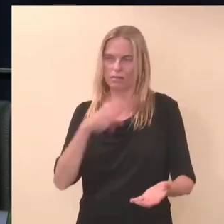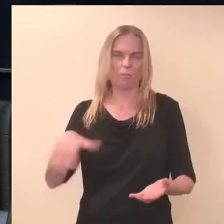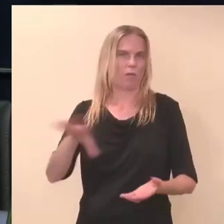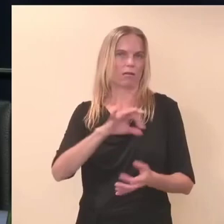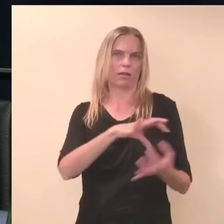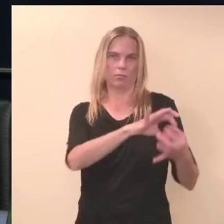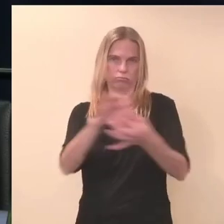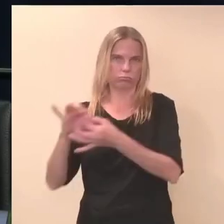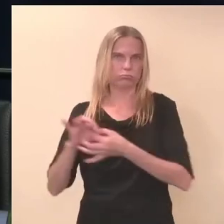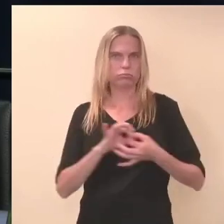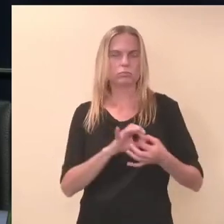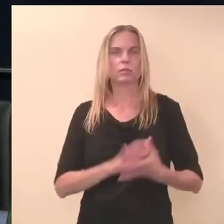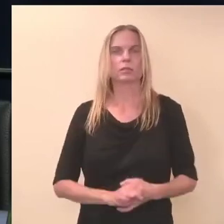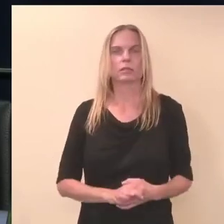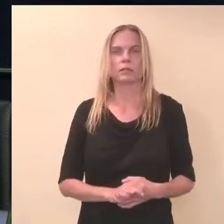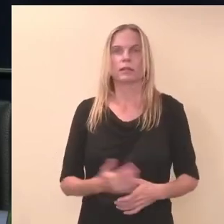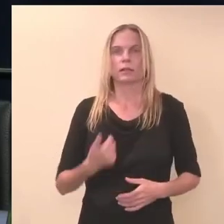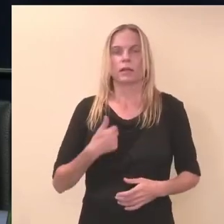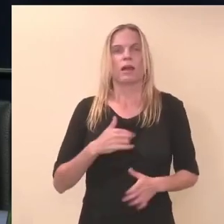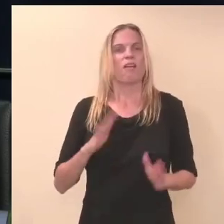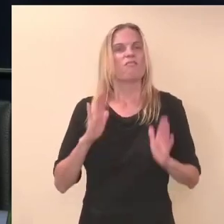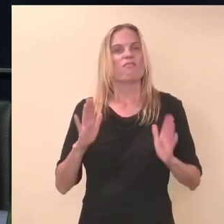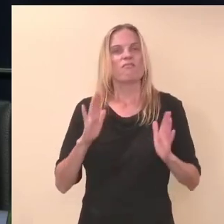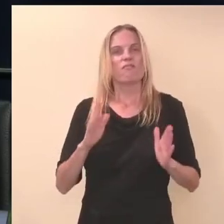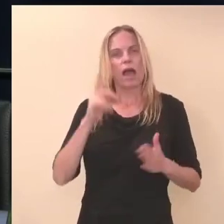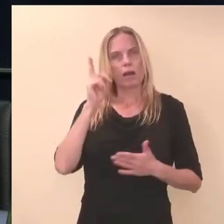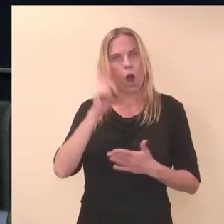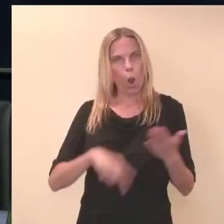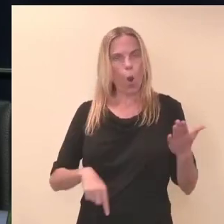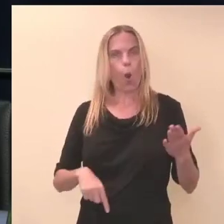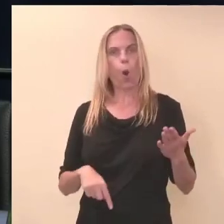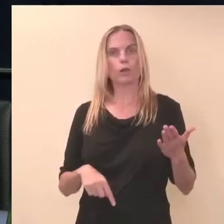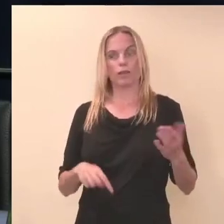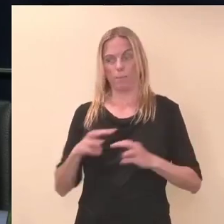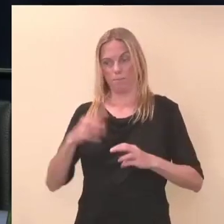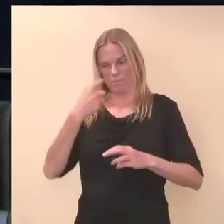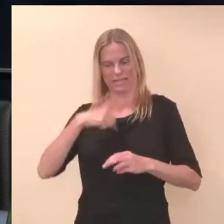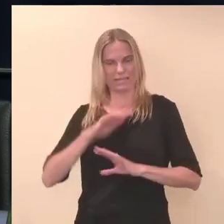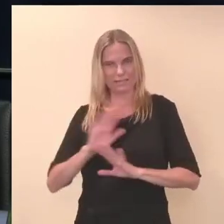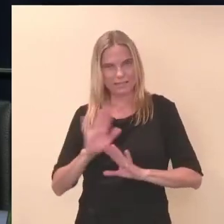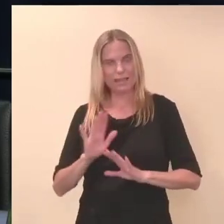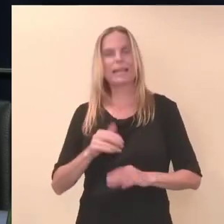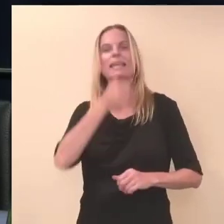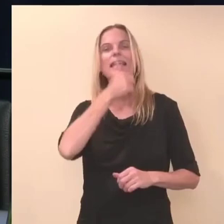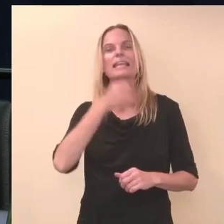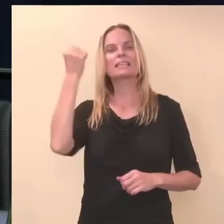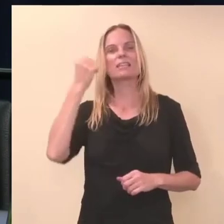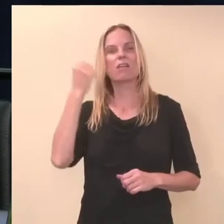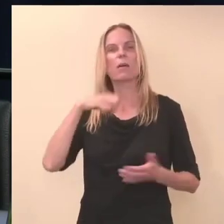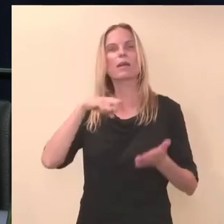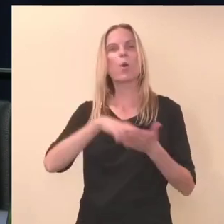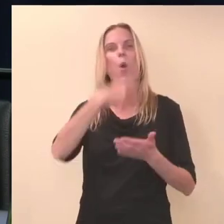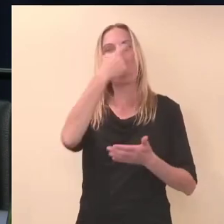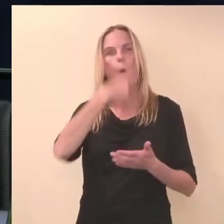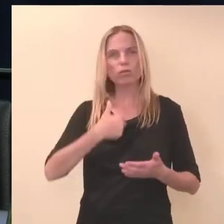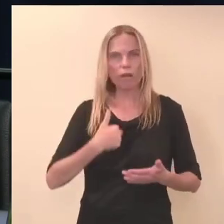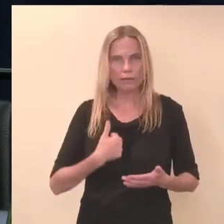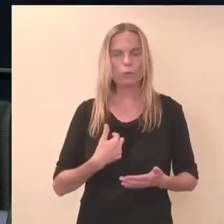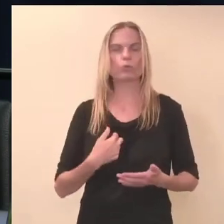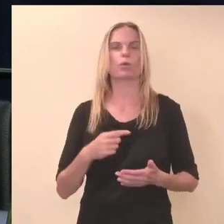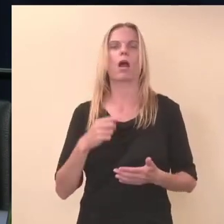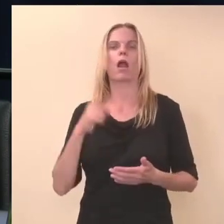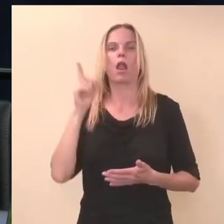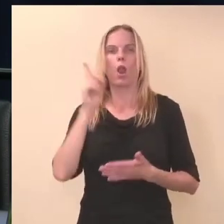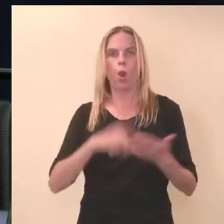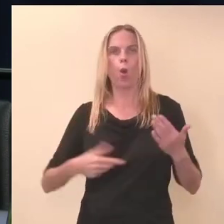ma väga loodan mitte vabariigi valitsuse ministrina kui teisti vabariigi kodanikuna, et kõik need tegevused